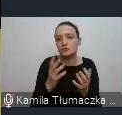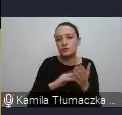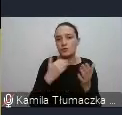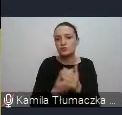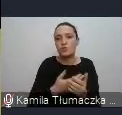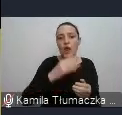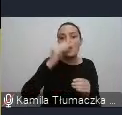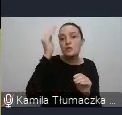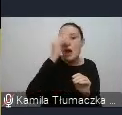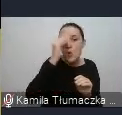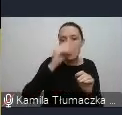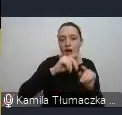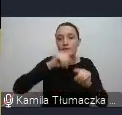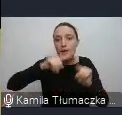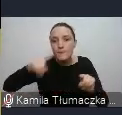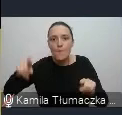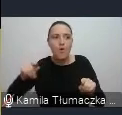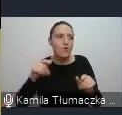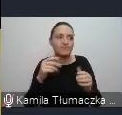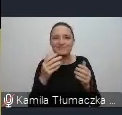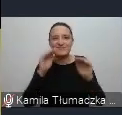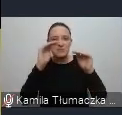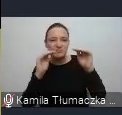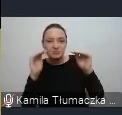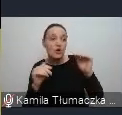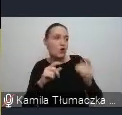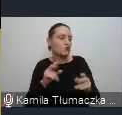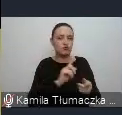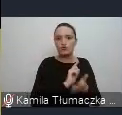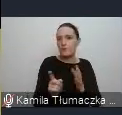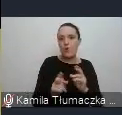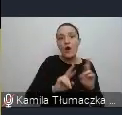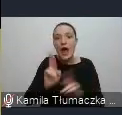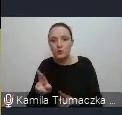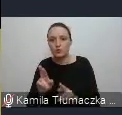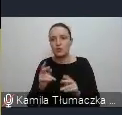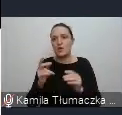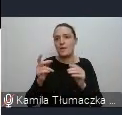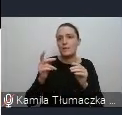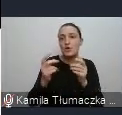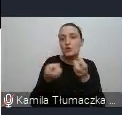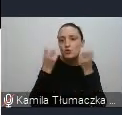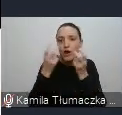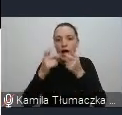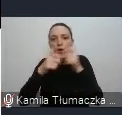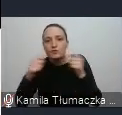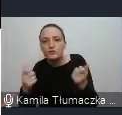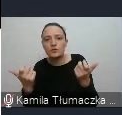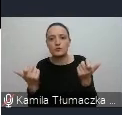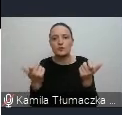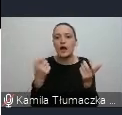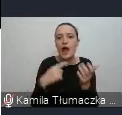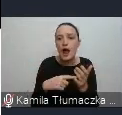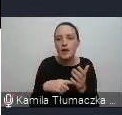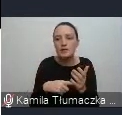szybko reagujemy. Staramy się wówczas modyfikować techniki uczenia, szukać rozwiązania, ale co najważniejsze, chcemy pomóc dziecku,